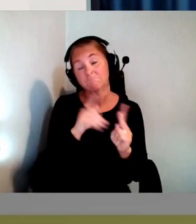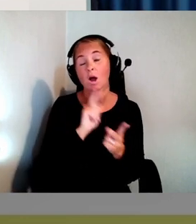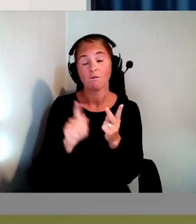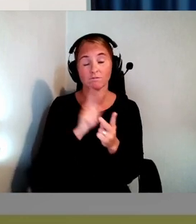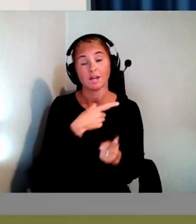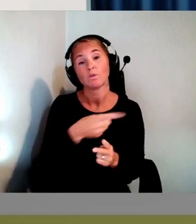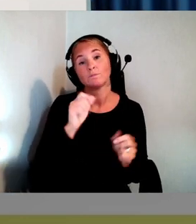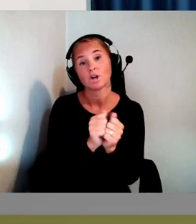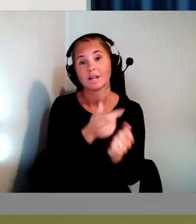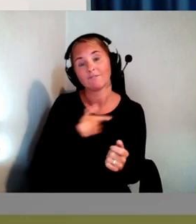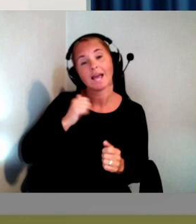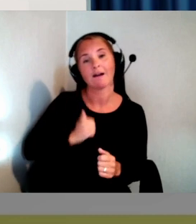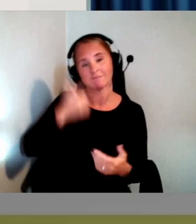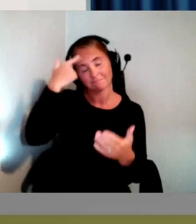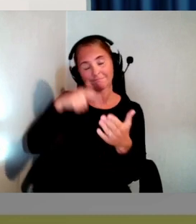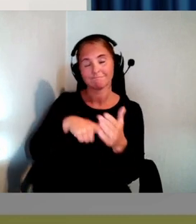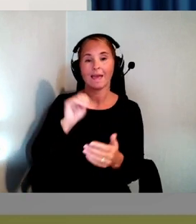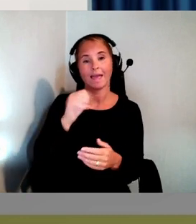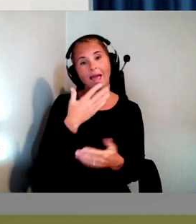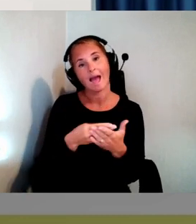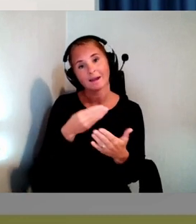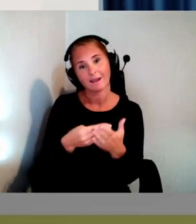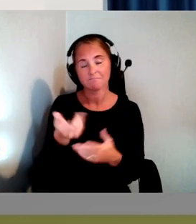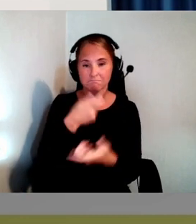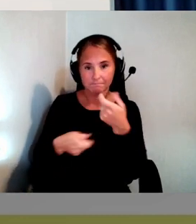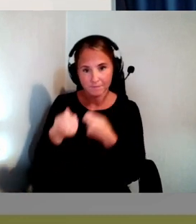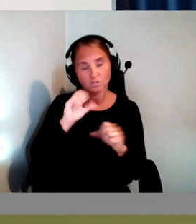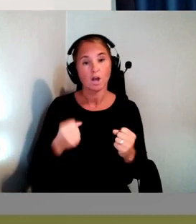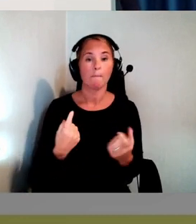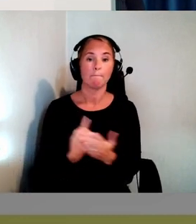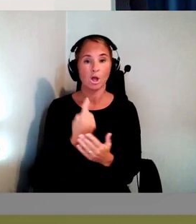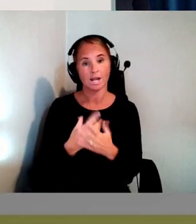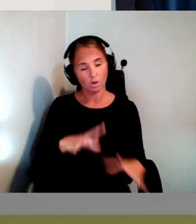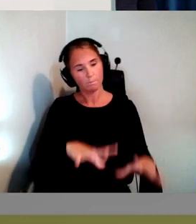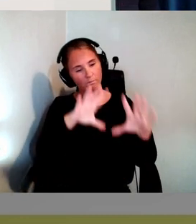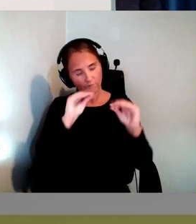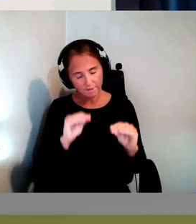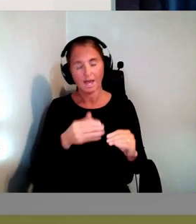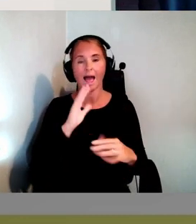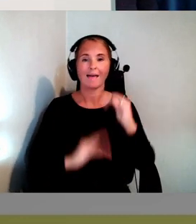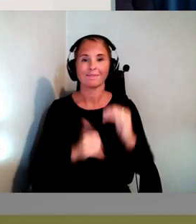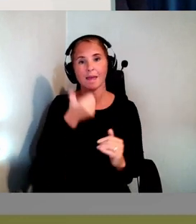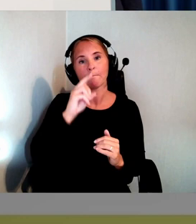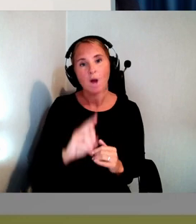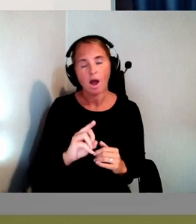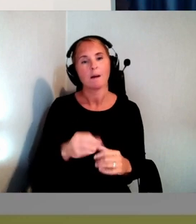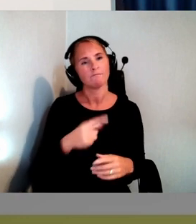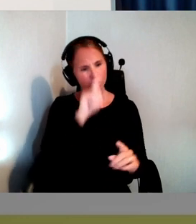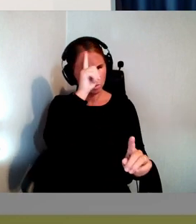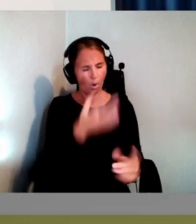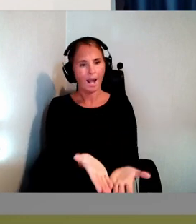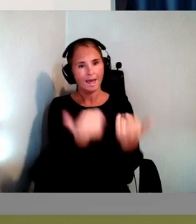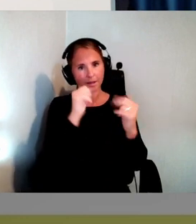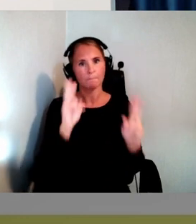-handel. Där så står det att de ska vara möjliga att uppfatta. De ska vara hanterbara, begripliga och robusta. Jaha,